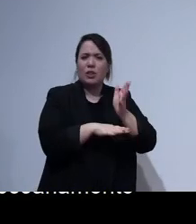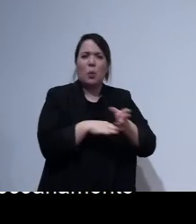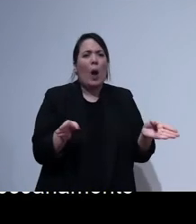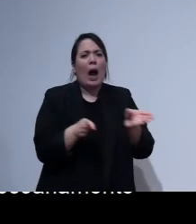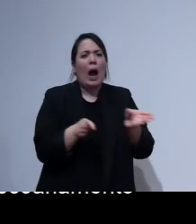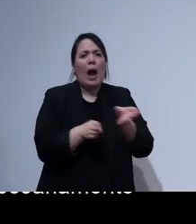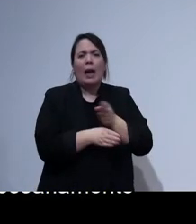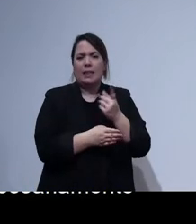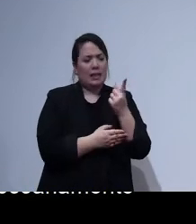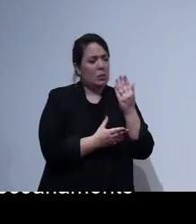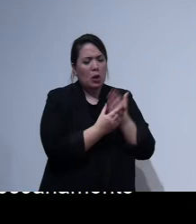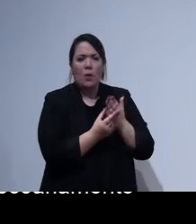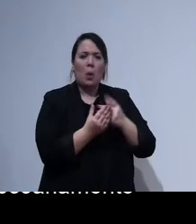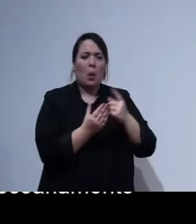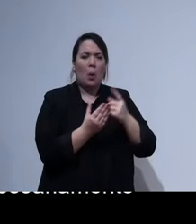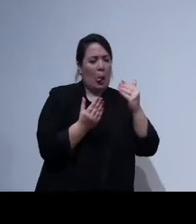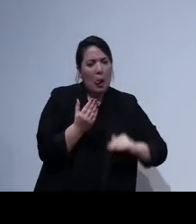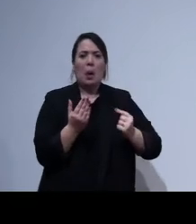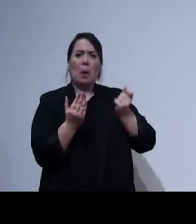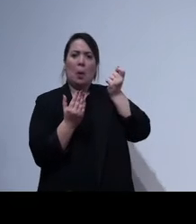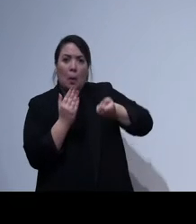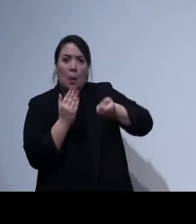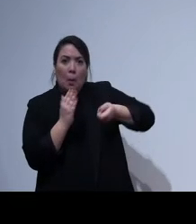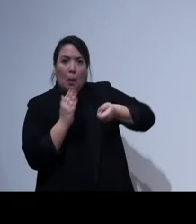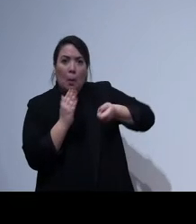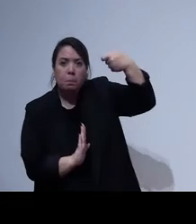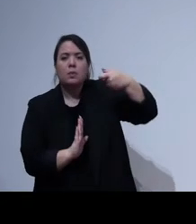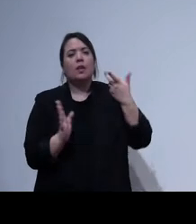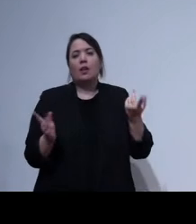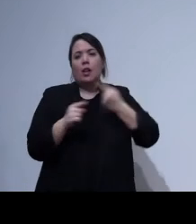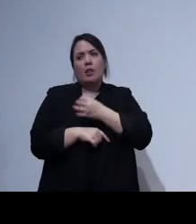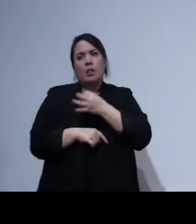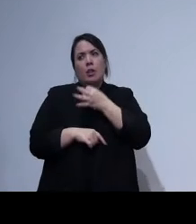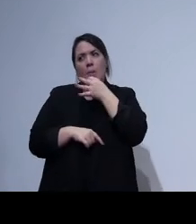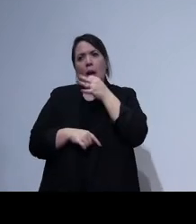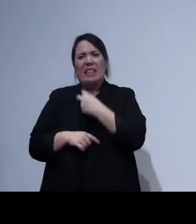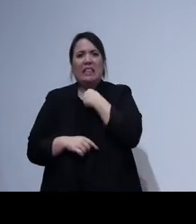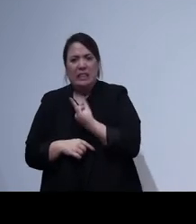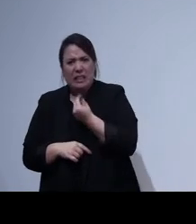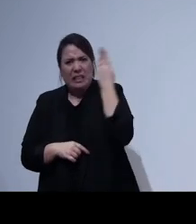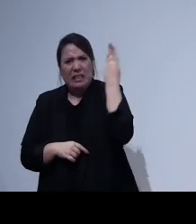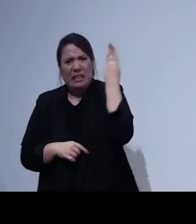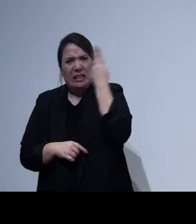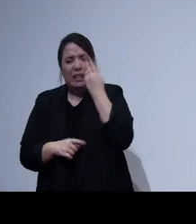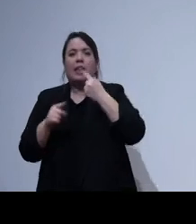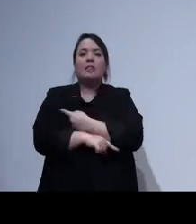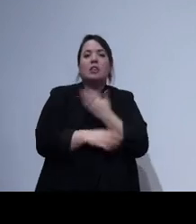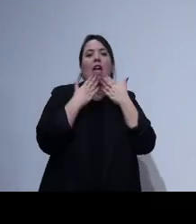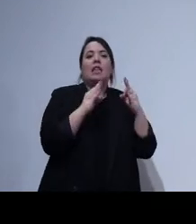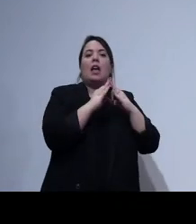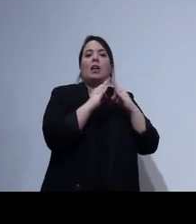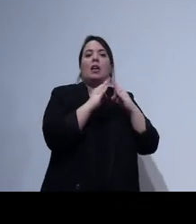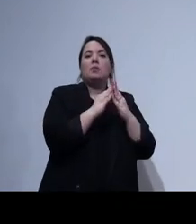economica e anche questa è un'opportunità di dialogo per far capire che le persone con